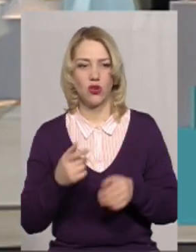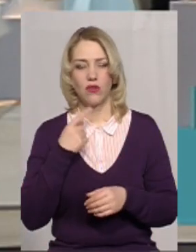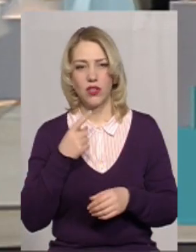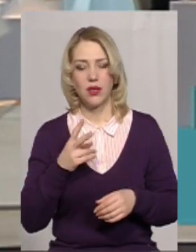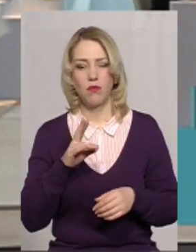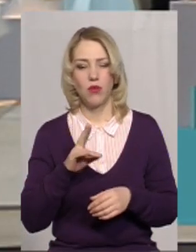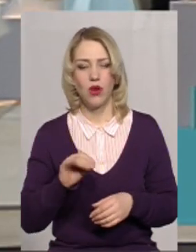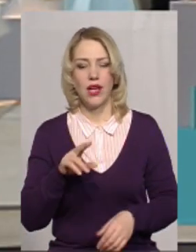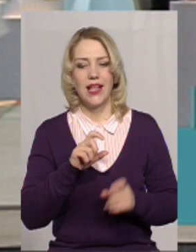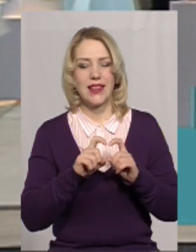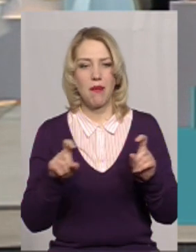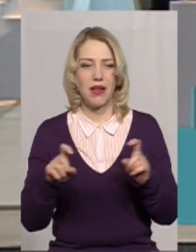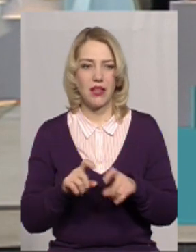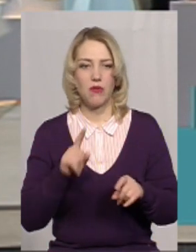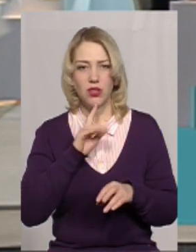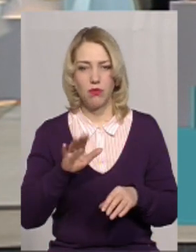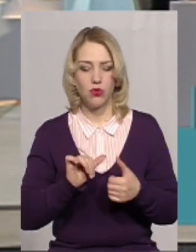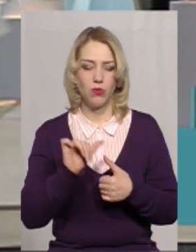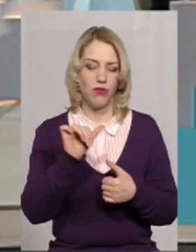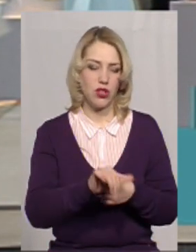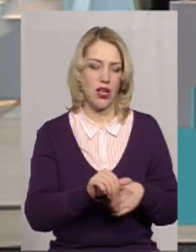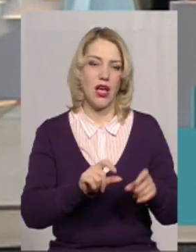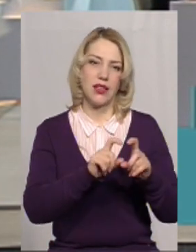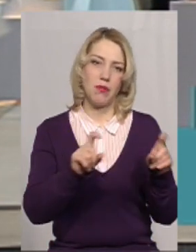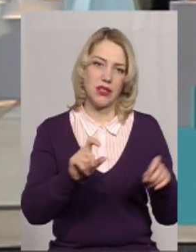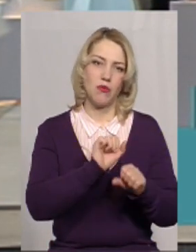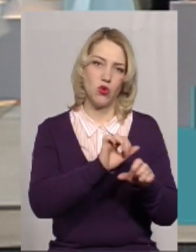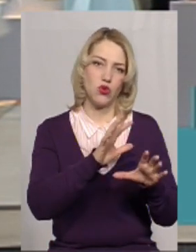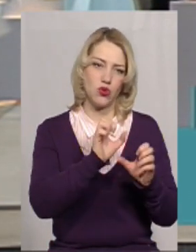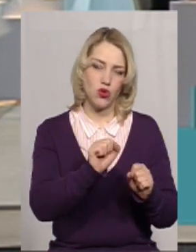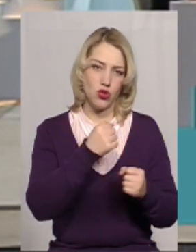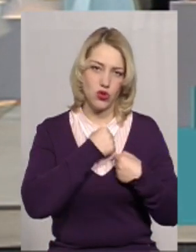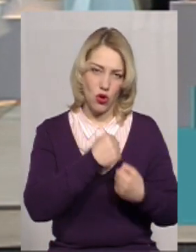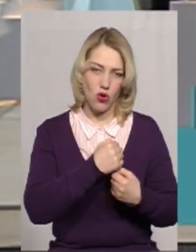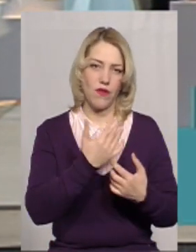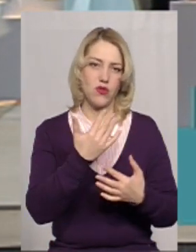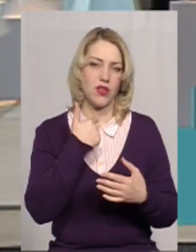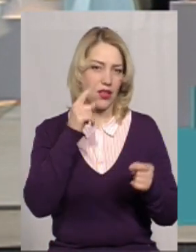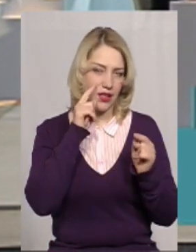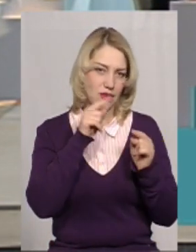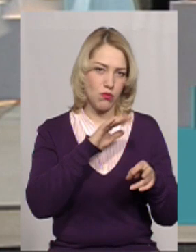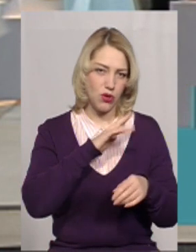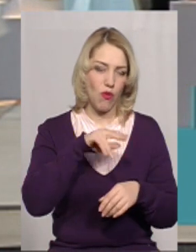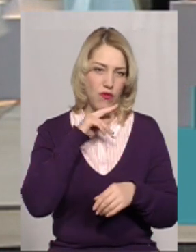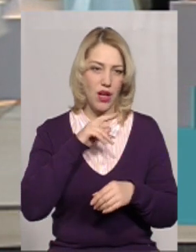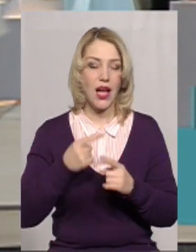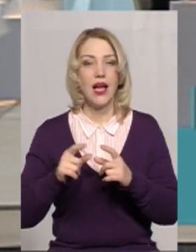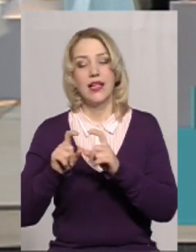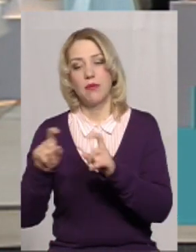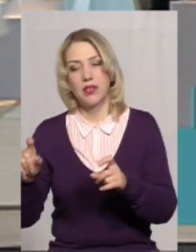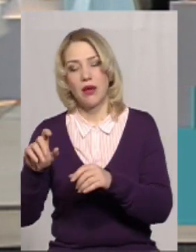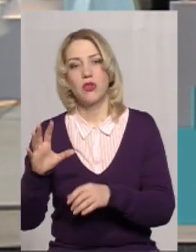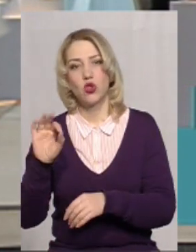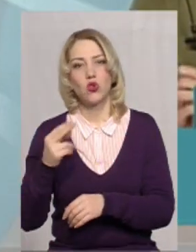по департаменту, я зараз не буду виділяти департамент охорони здоров'я, так як ми на ньому заакцентували з вами вже увагу, департамент